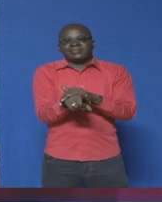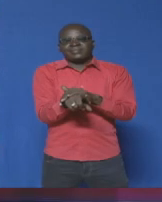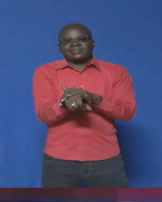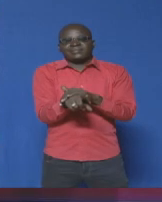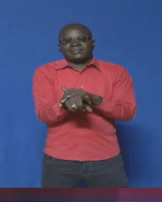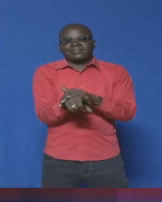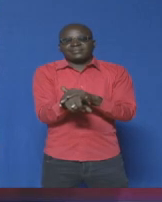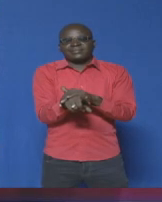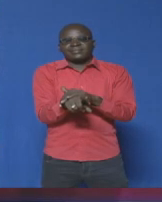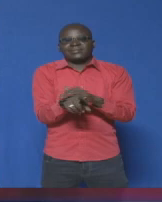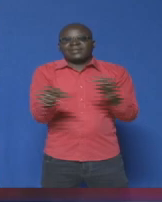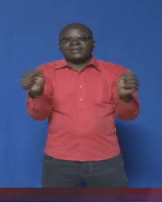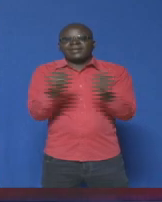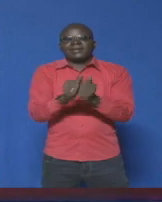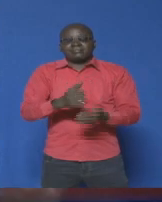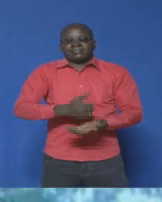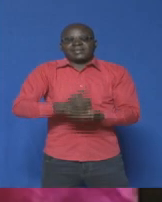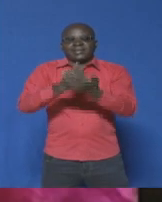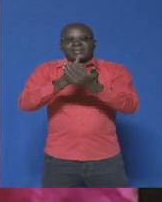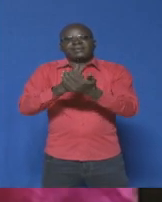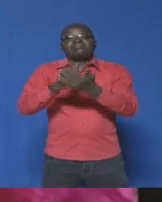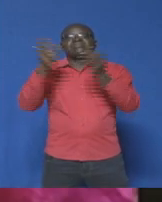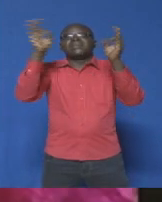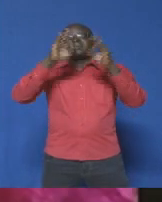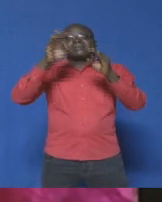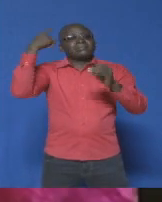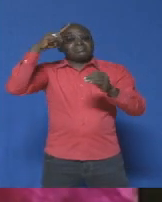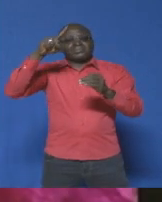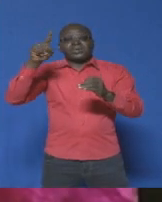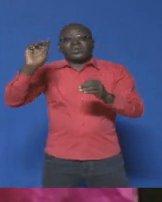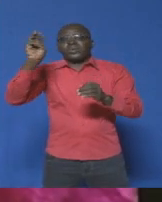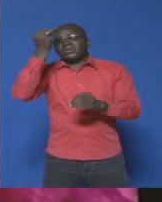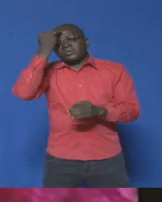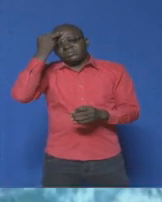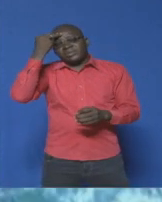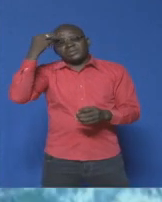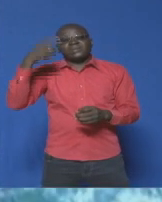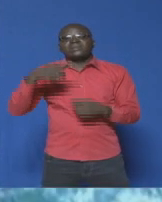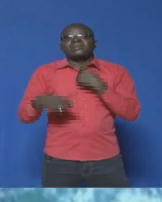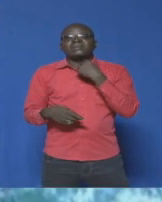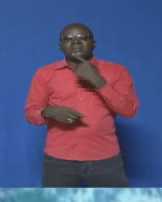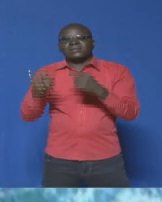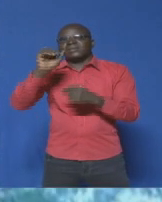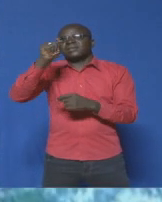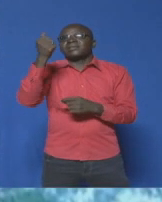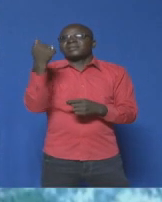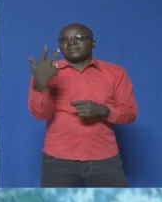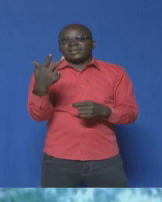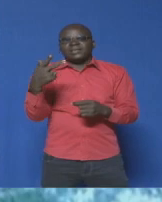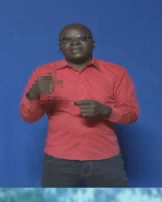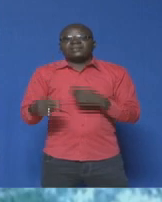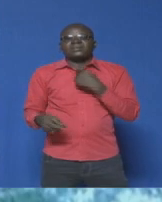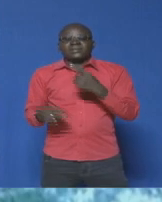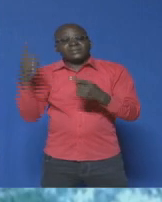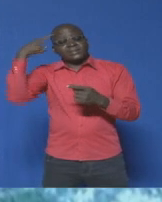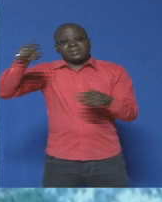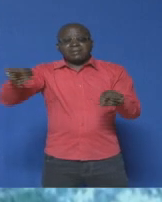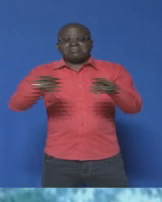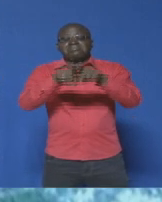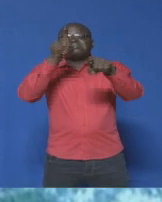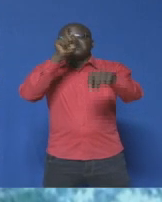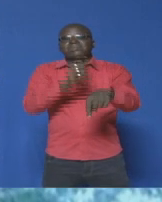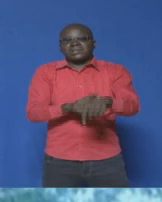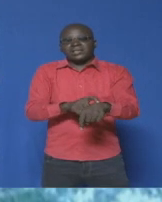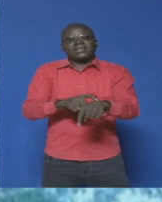Avec l'appui des cartes satellitaires, le ministre grec a insisté sur les 13 feux qui se sont déclarés en Attique en même temps et sur la